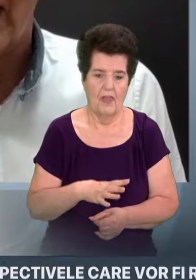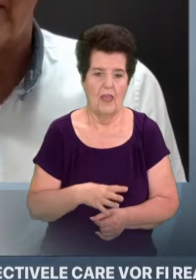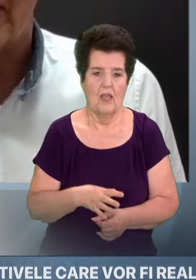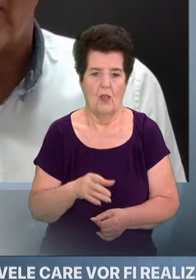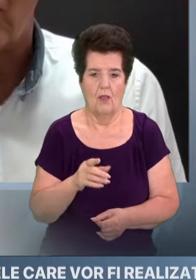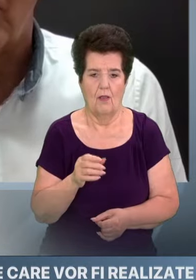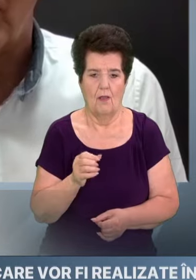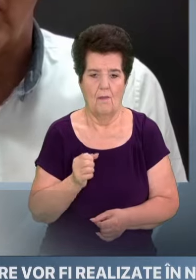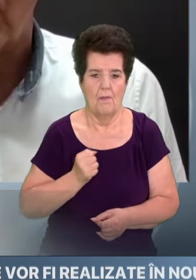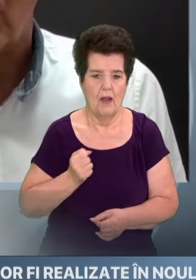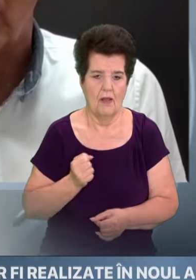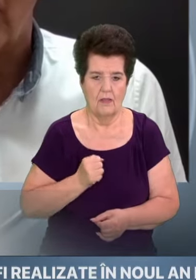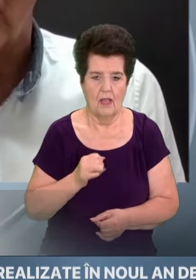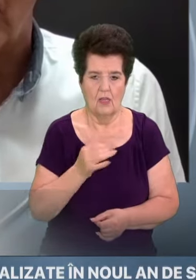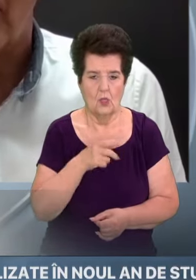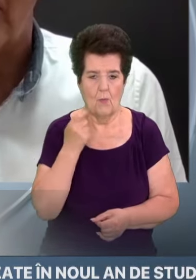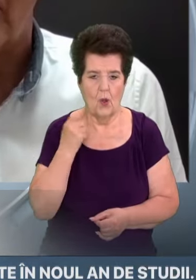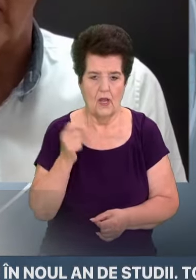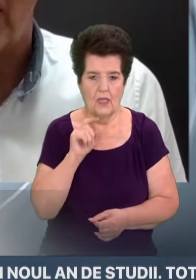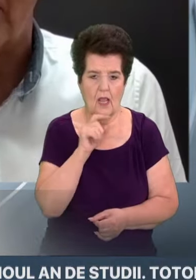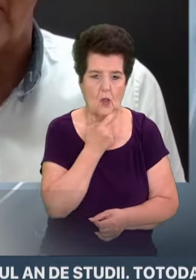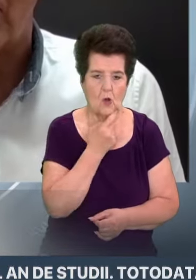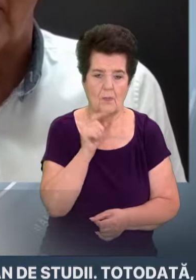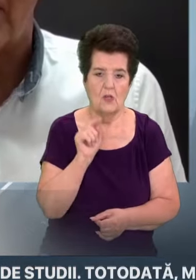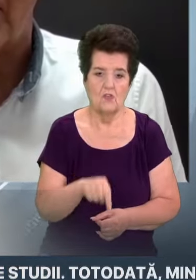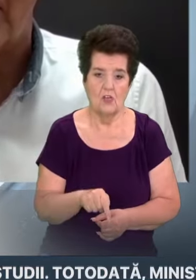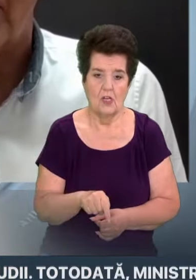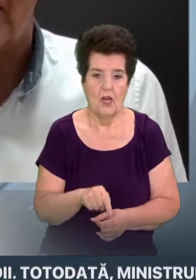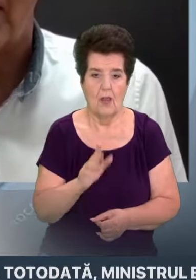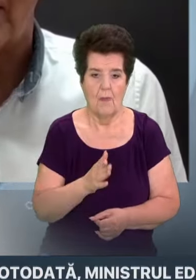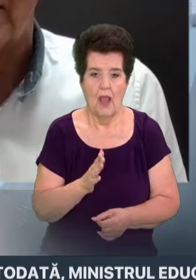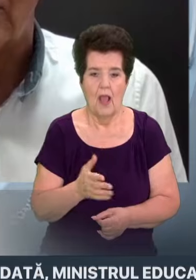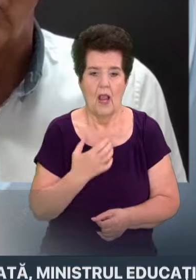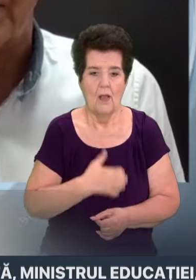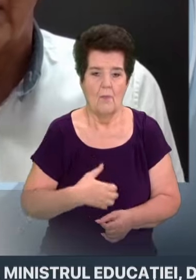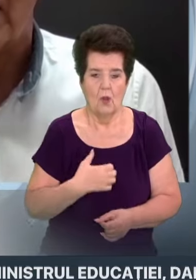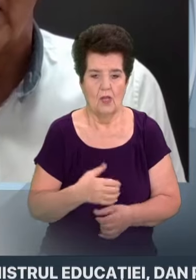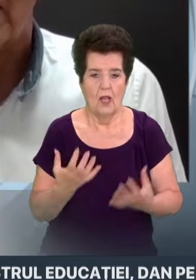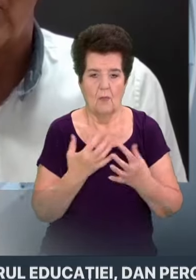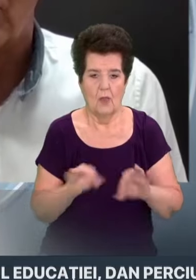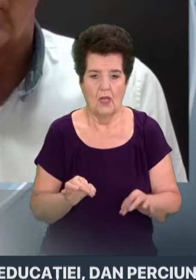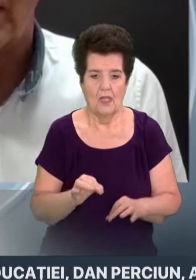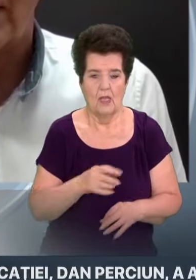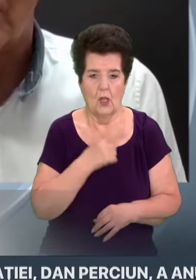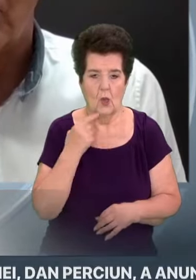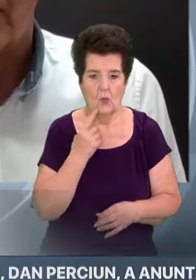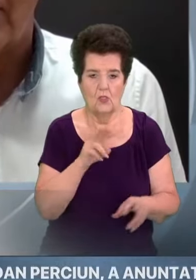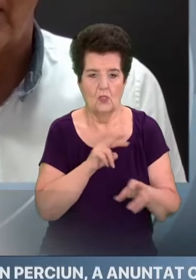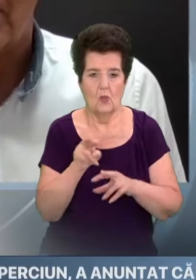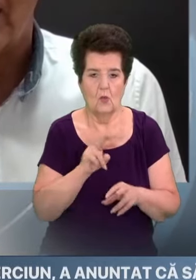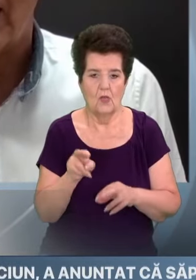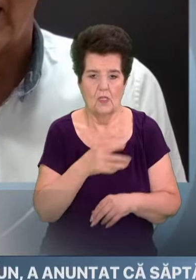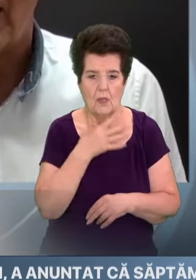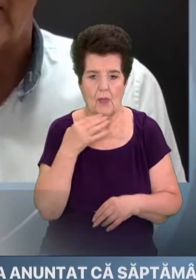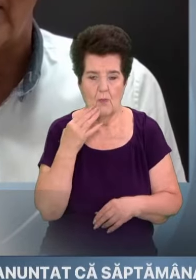militar, dar și politico-economic cel mai important, pentru că ar permite Federației Ruse să controleze mult